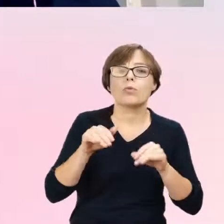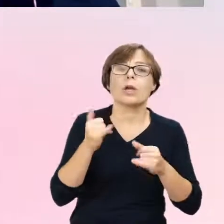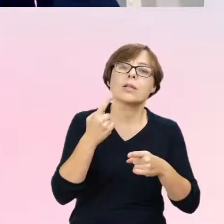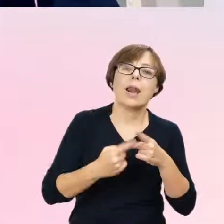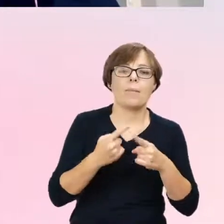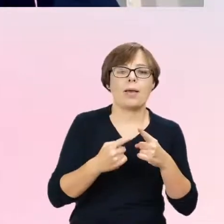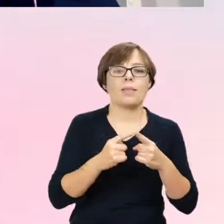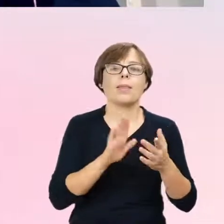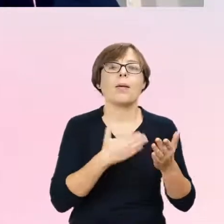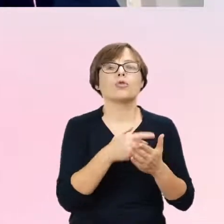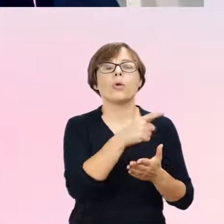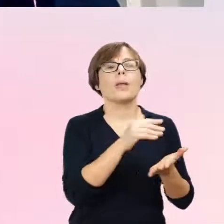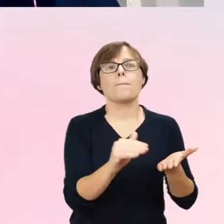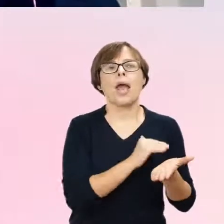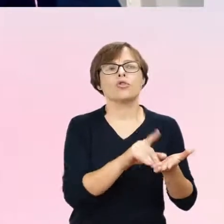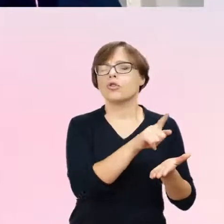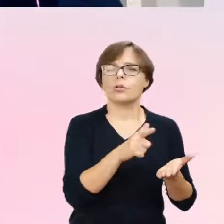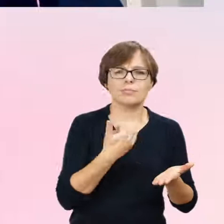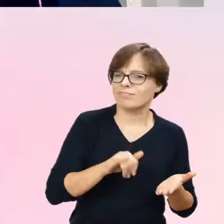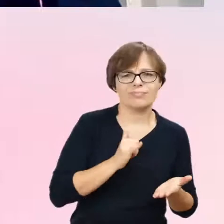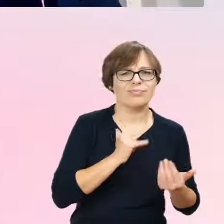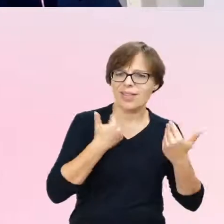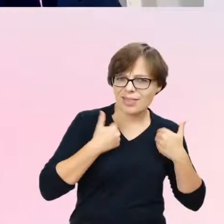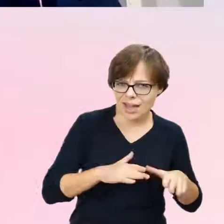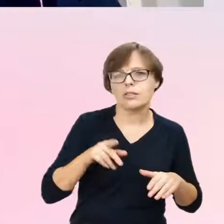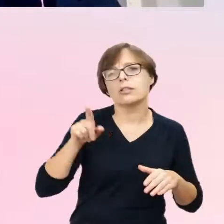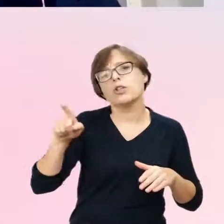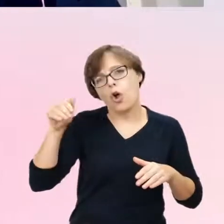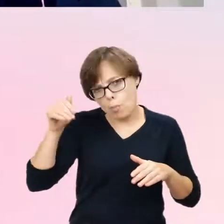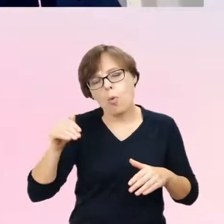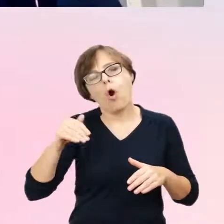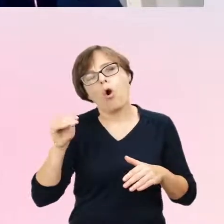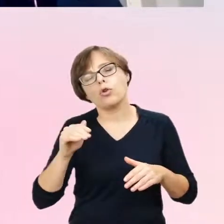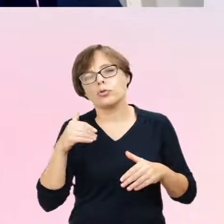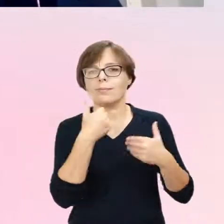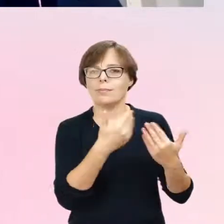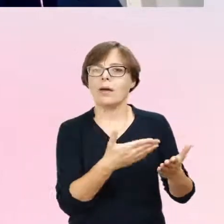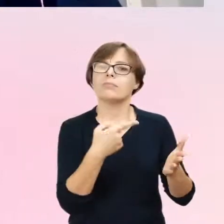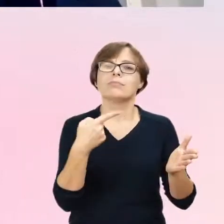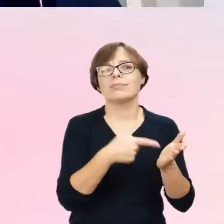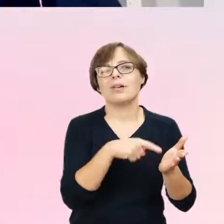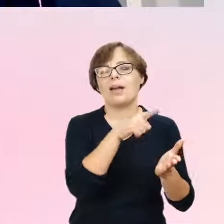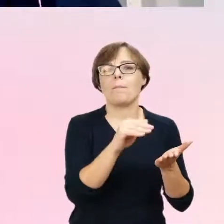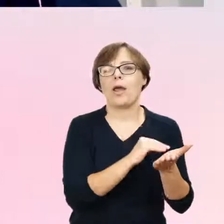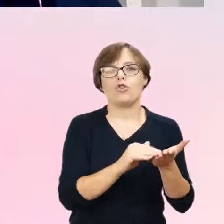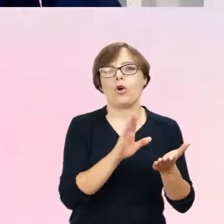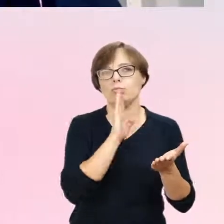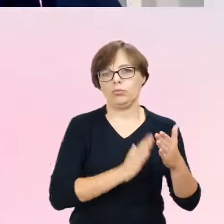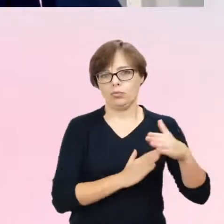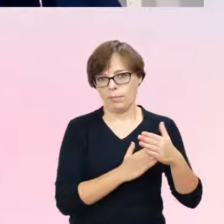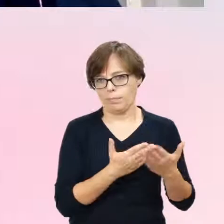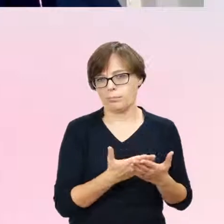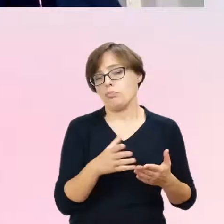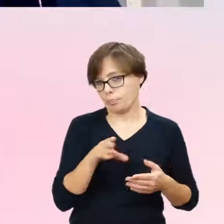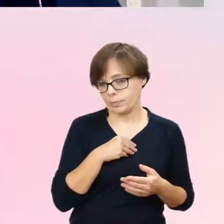jest dezaprobata miesiączki i wtedy zatrzymanie krwawienia miesiączkowego. Ale ja odsyłam